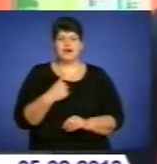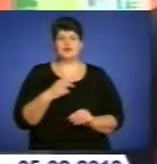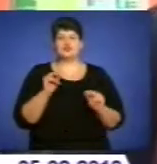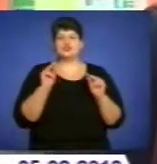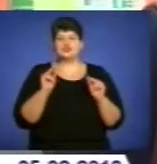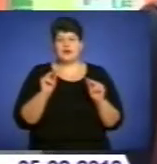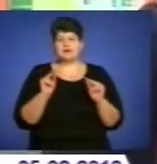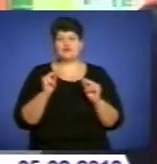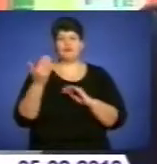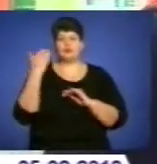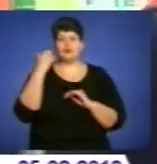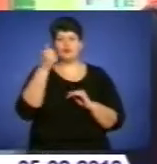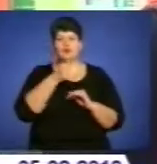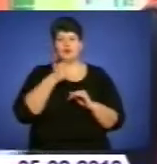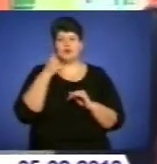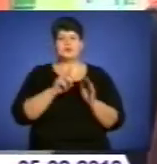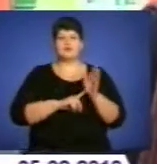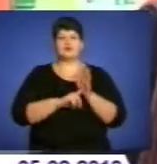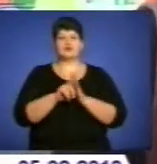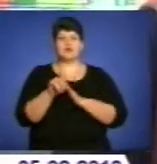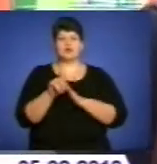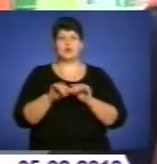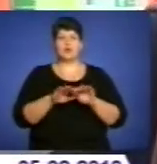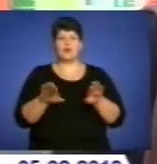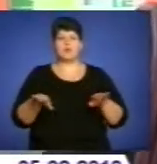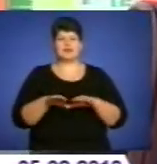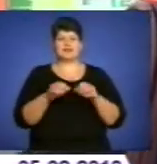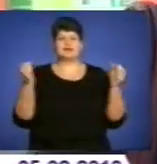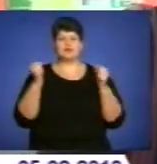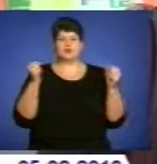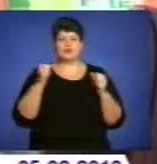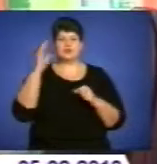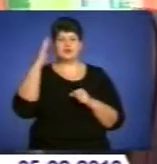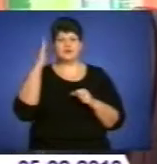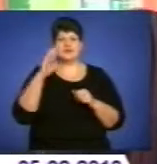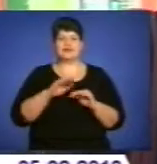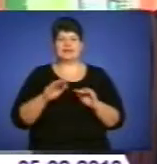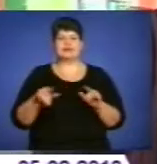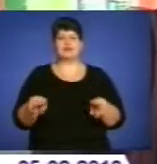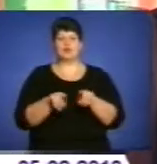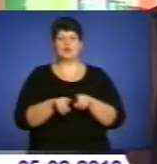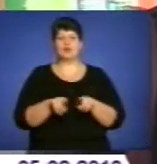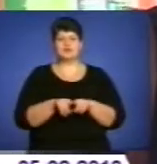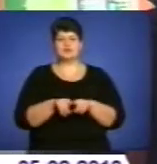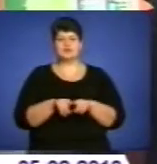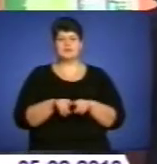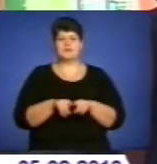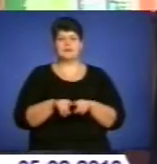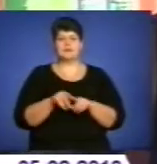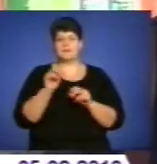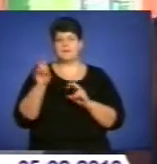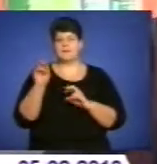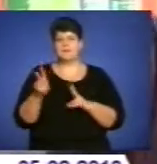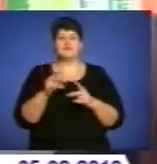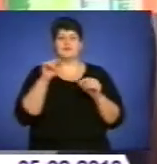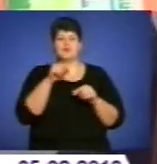чесно, минулого року почали з чоловіком купатися в земних водах. І дітей теж. І тву-ту-тву, цього року